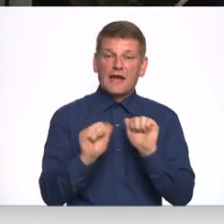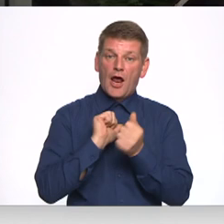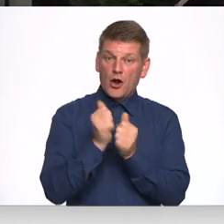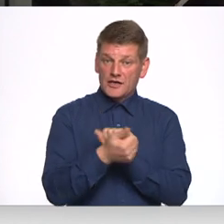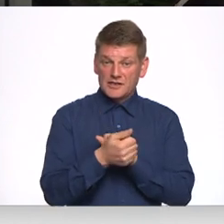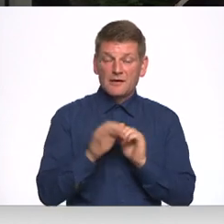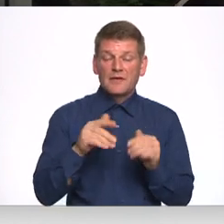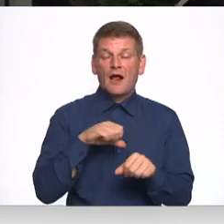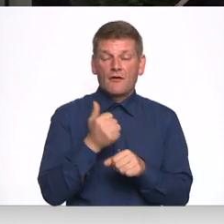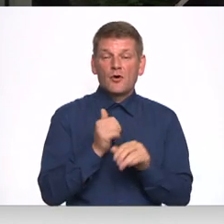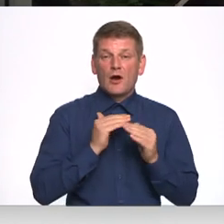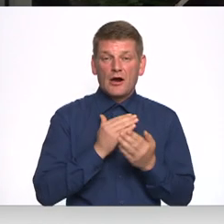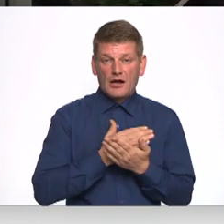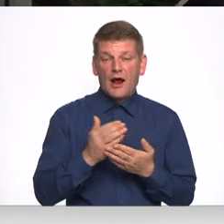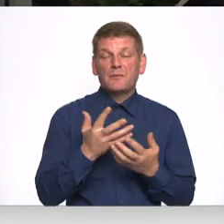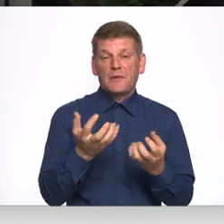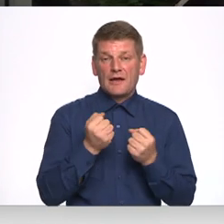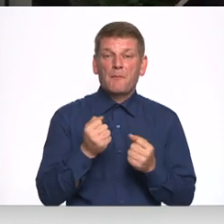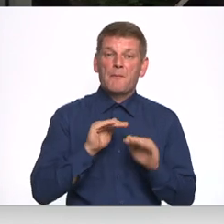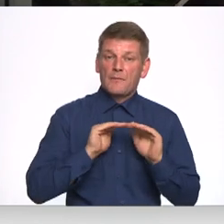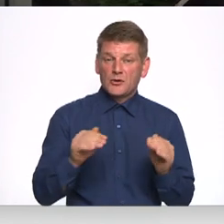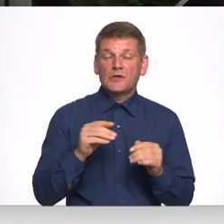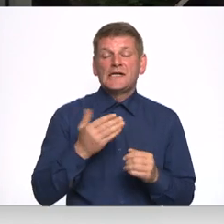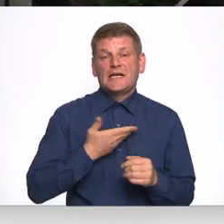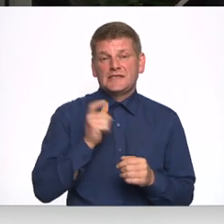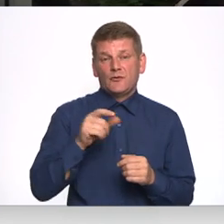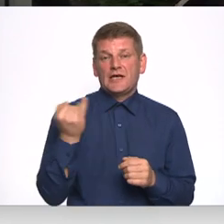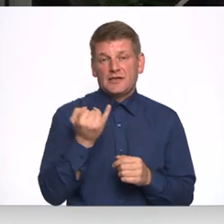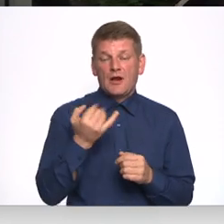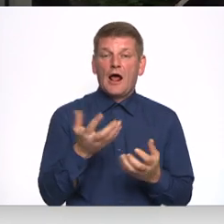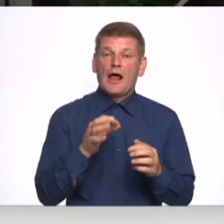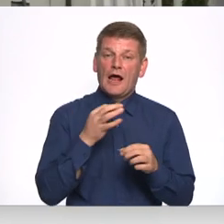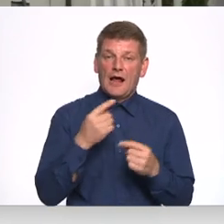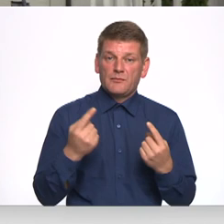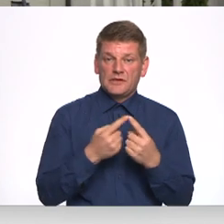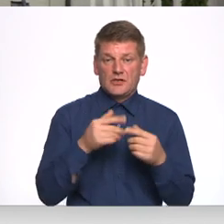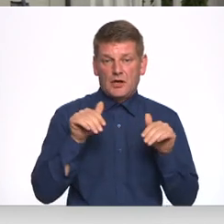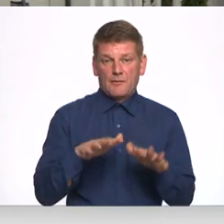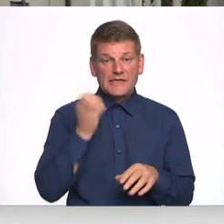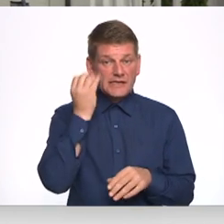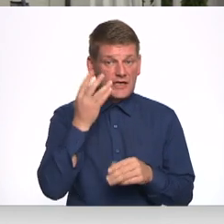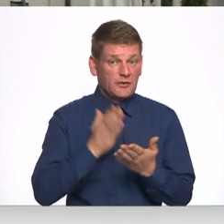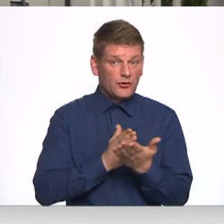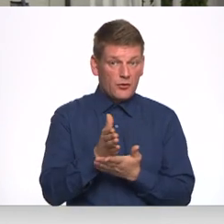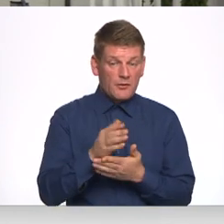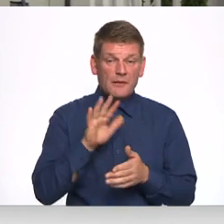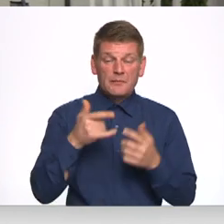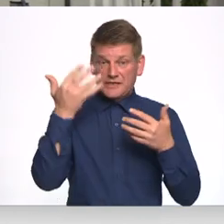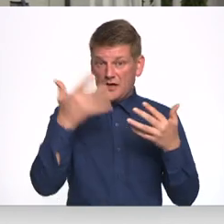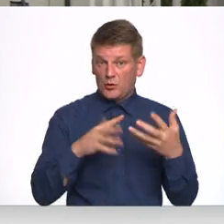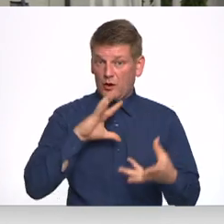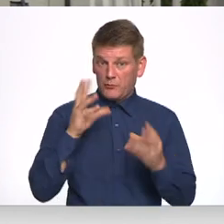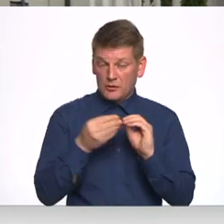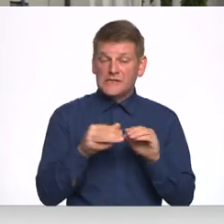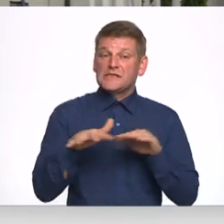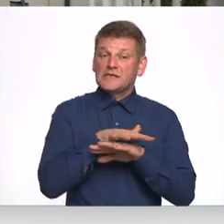bet galvenokārt pieņemta pamatotas un iedzīvotāju interesēm atbilstīgus lēmums izglītības jomā. Paredzams, ka pēc datu apkopošanas